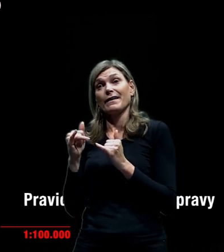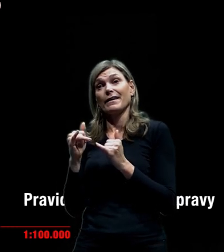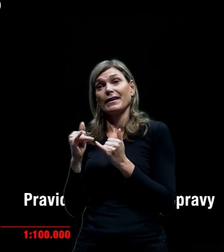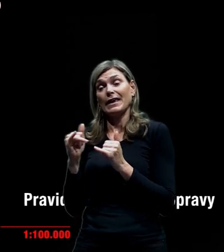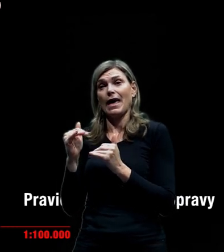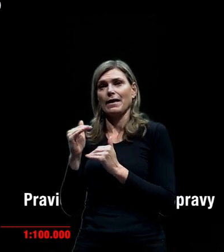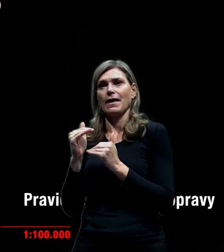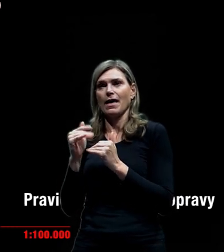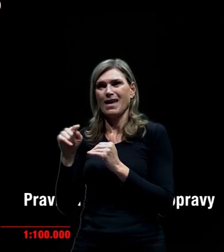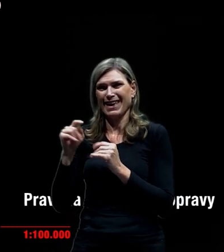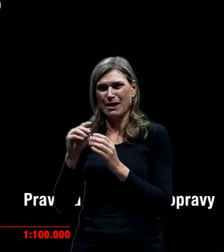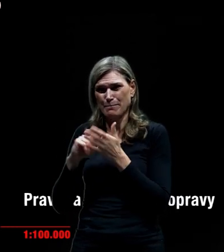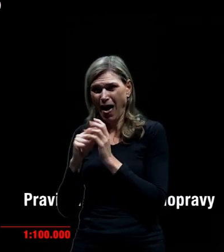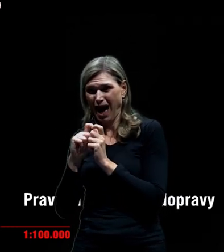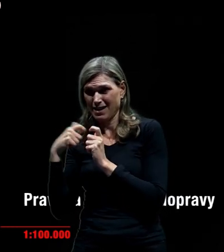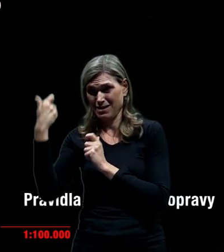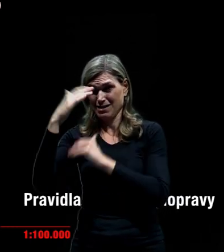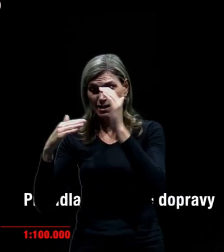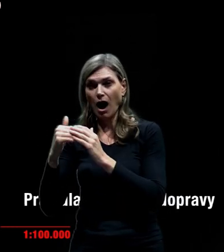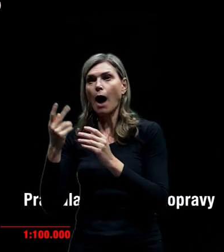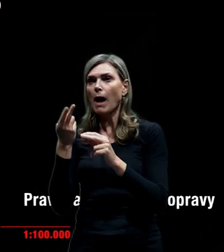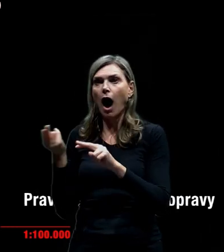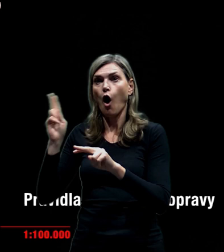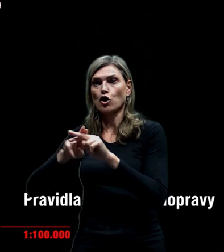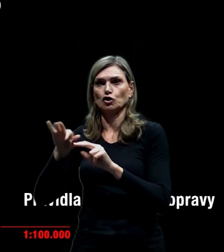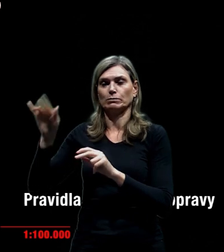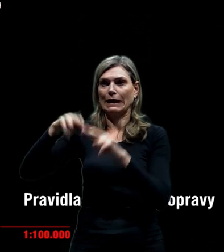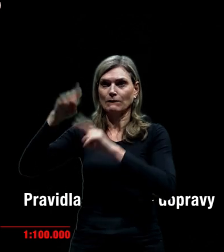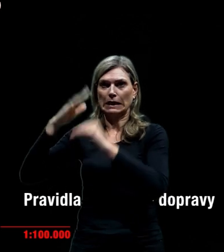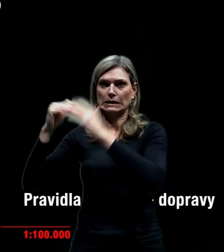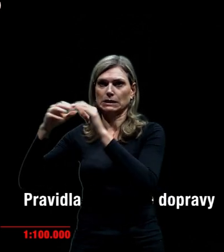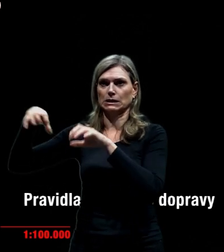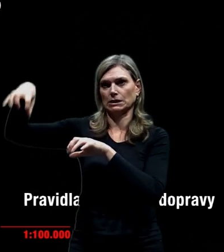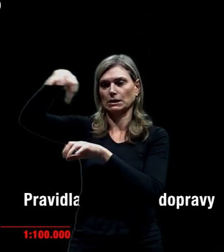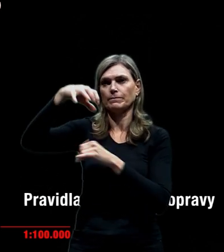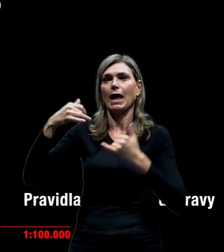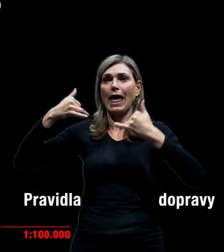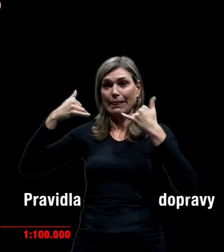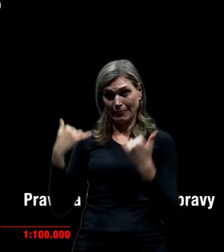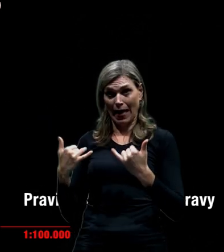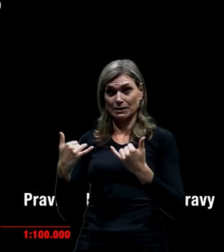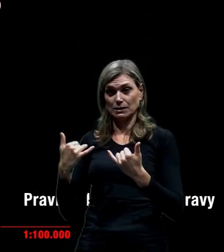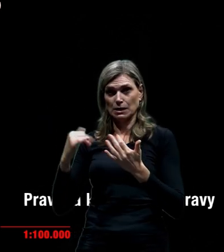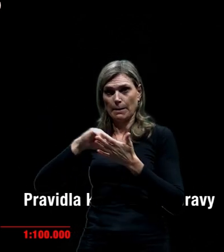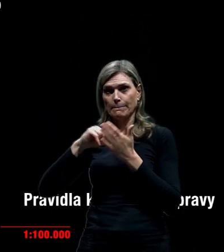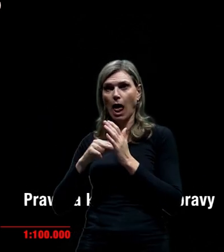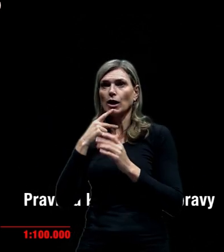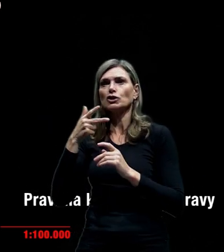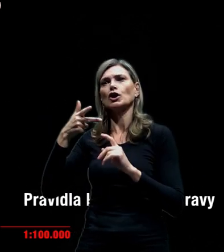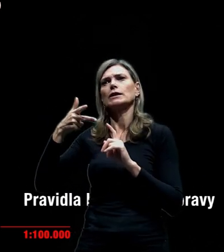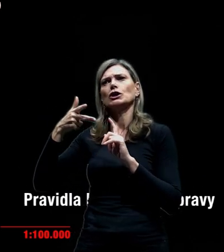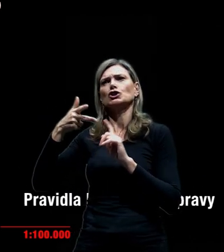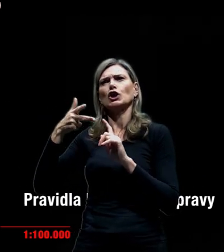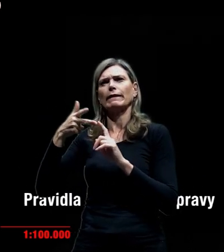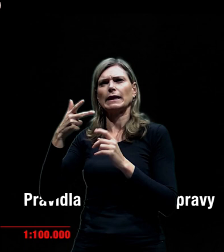zastavěným územím. A ta část, která je dneska vedena jako komunikace třetí třídy,